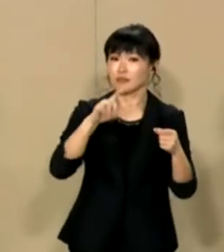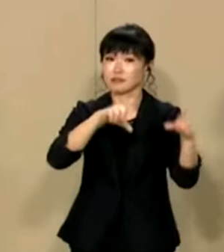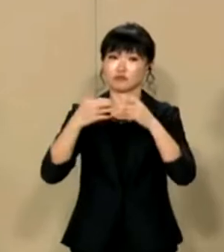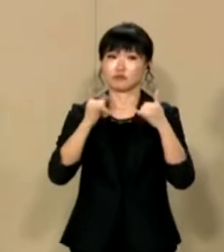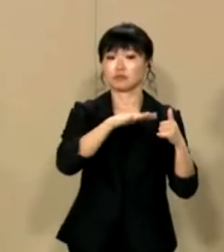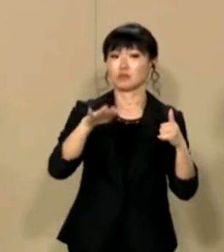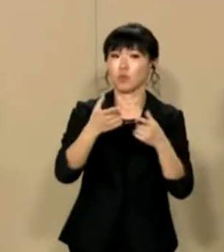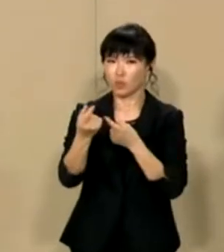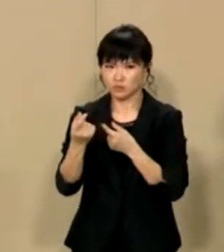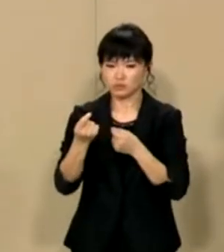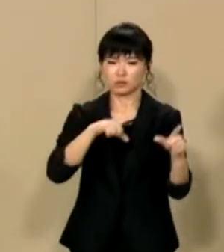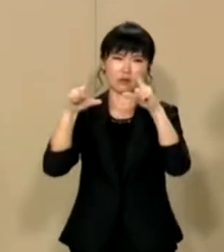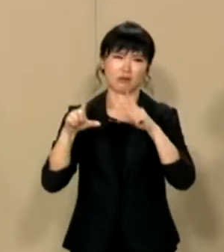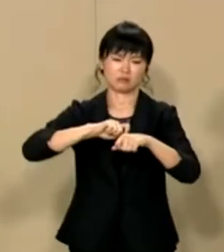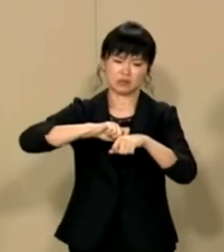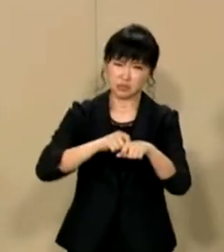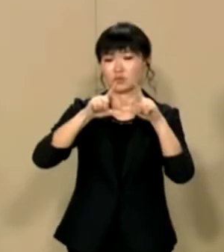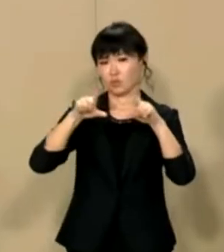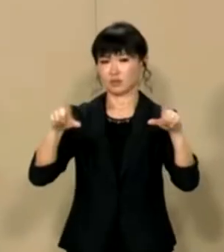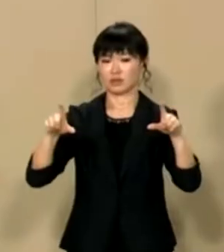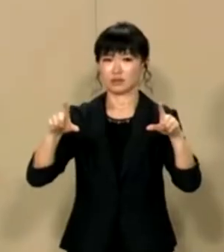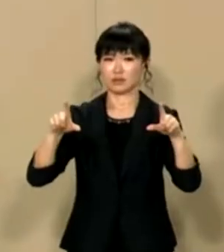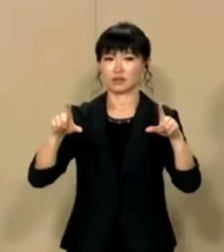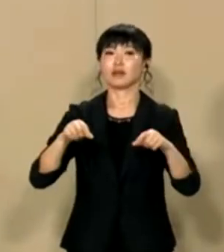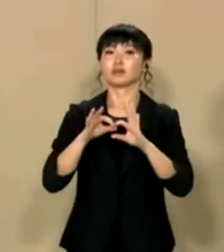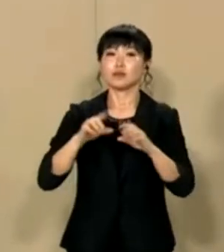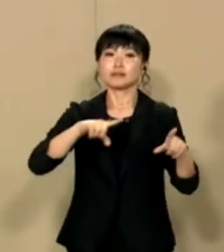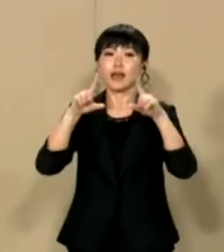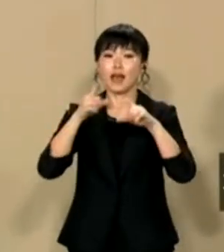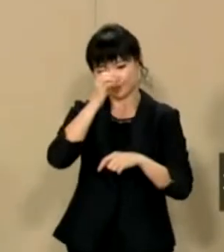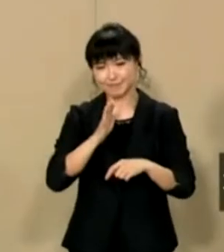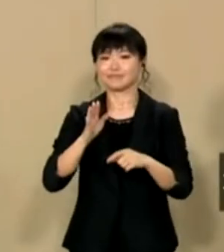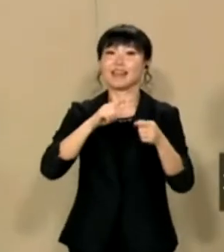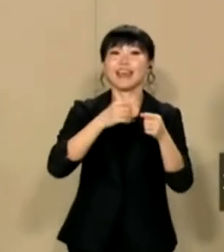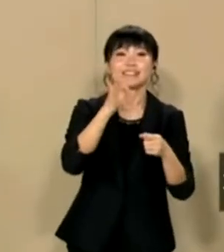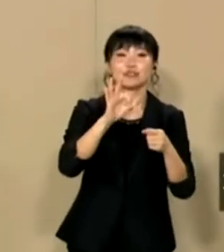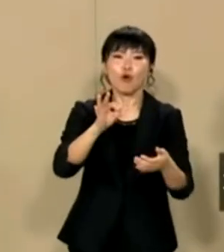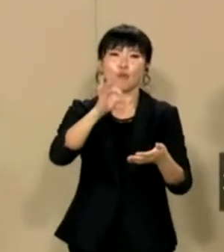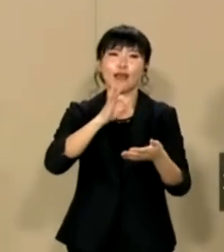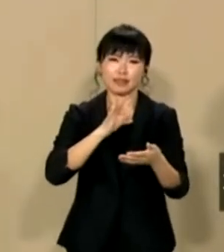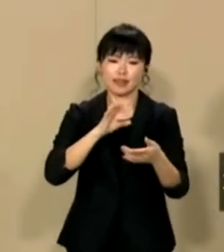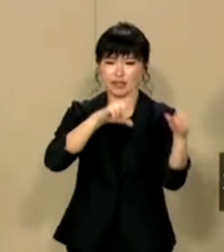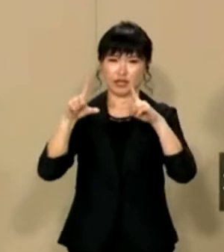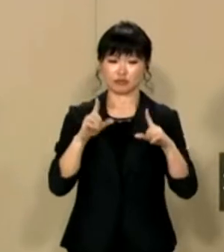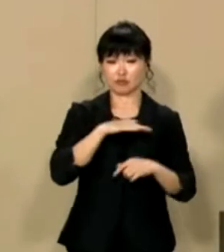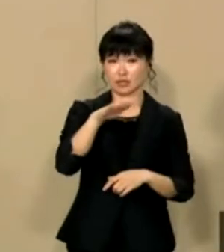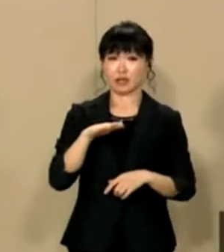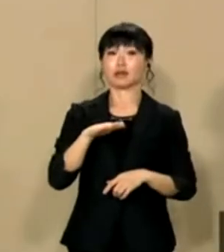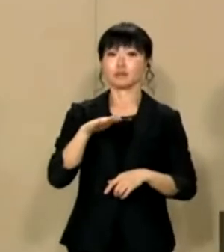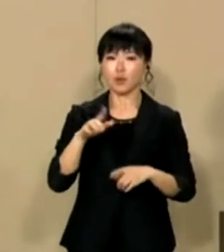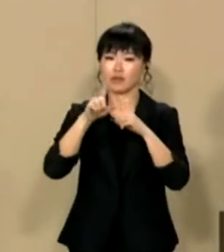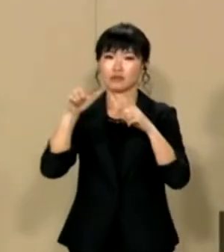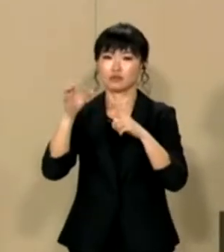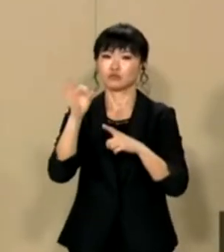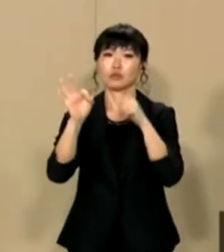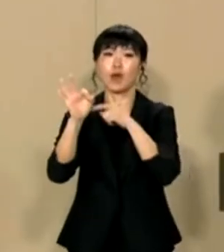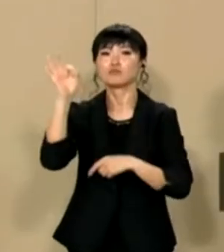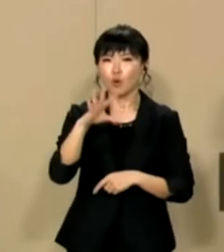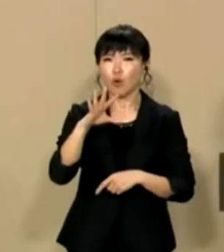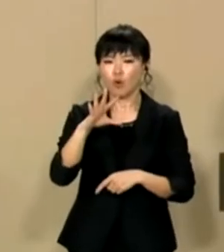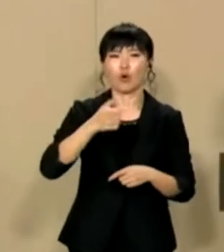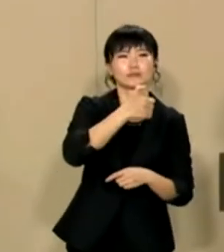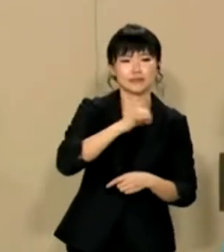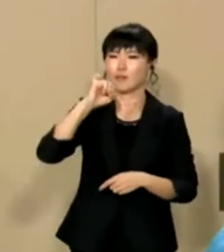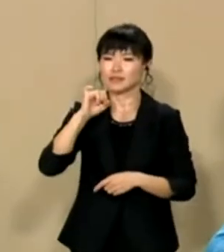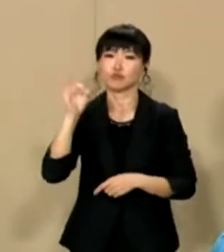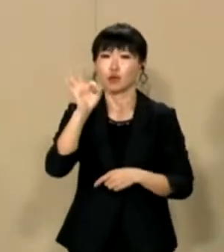生活をされている皆さんも同じように生活が厳しい当然のことですだから生活保護を受けって金を受け取って生活していらっる皆様のNHK受信料を無料にする